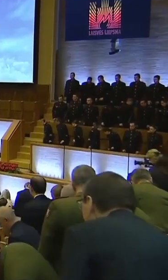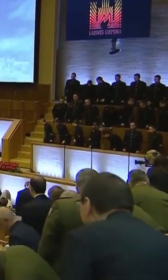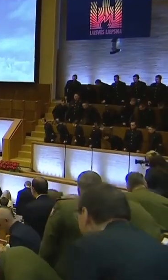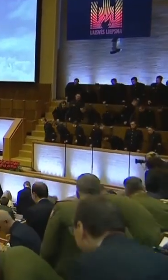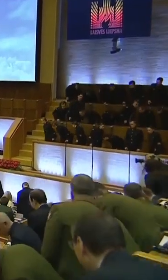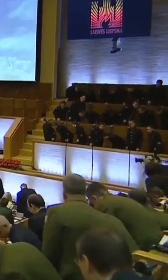АПЛОДИСМЕНТО